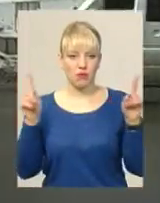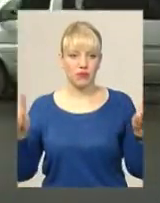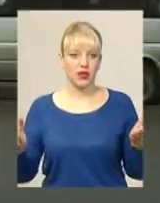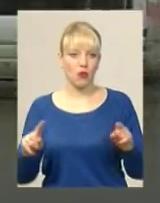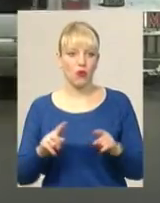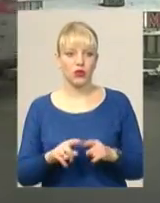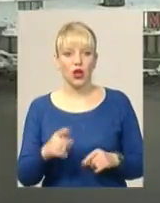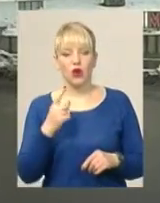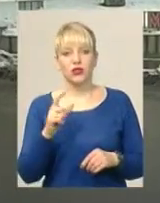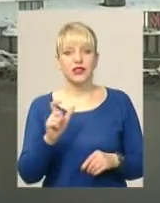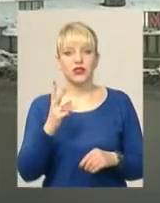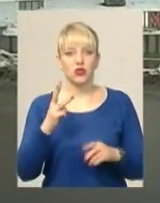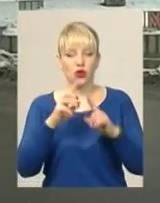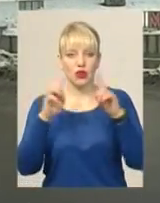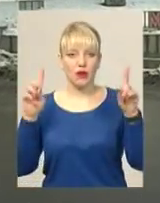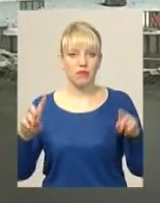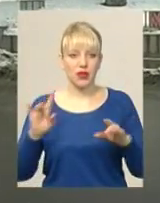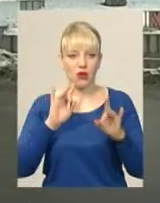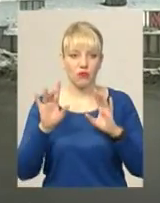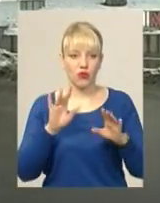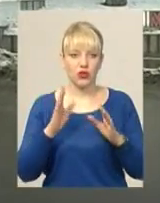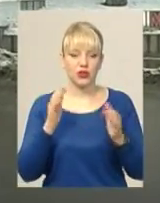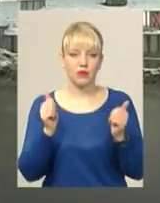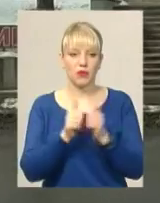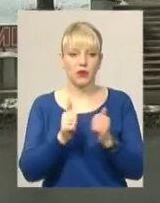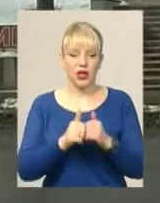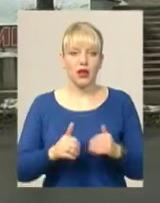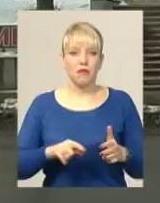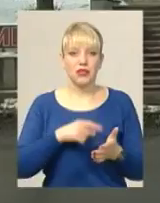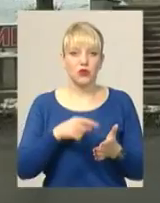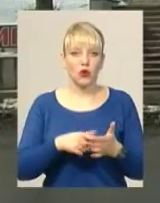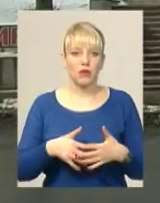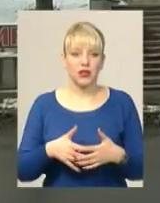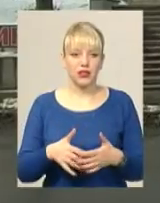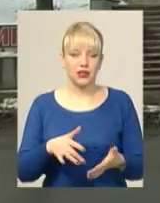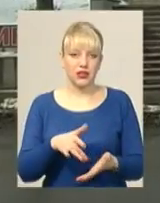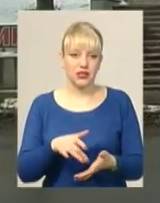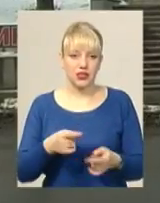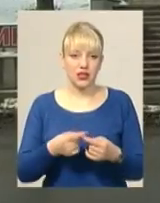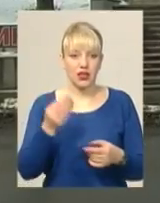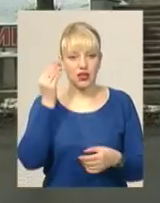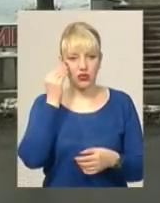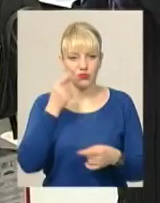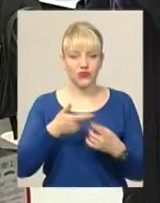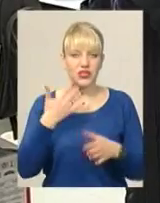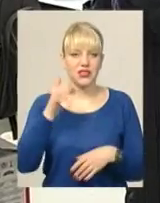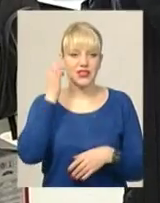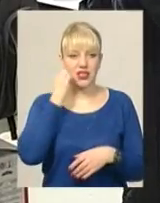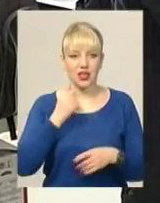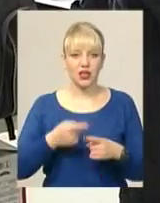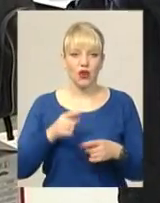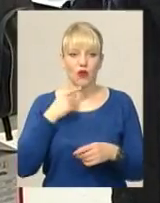Один з трьох бігбордів розміщувався поблизу корпусу міського перинатального центру. Він, на думку чиновників міськради, морально застарів,